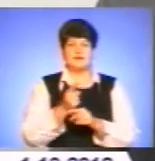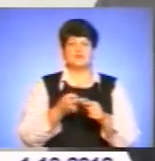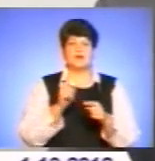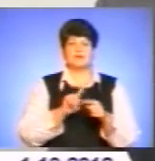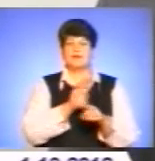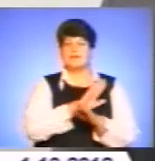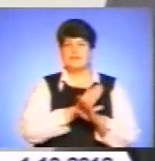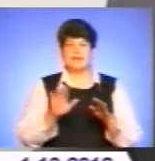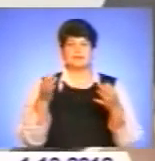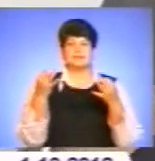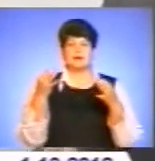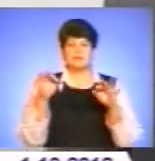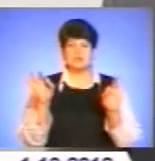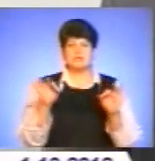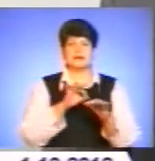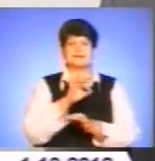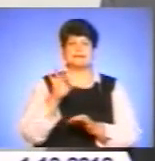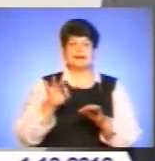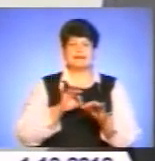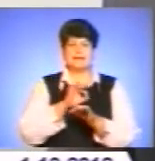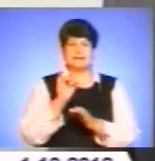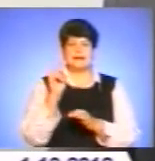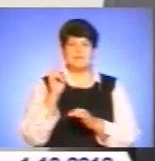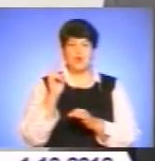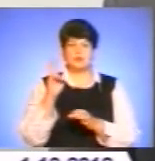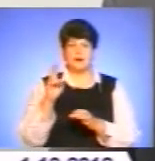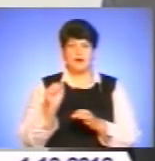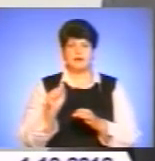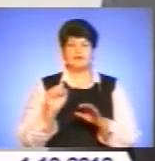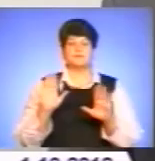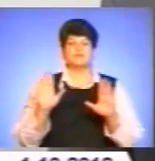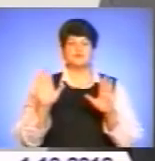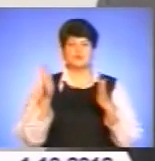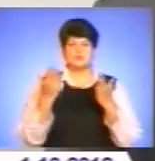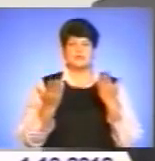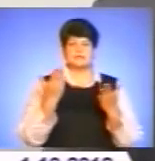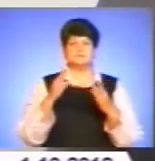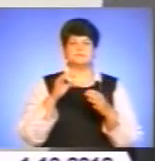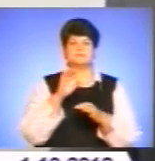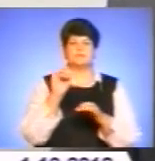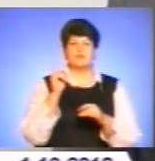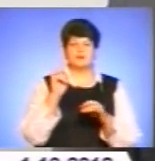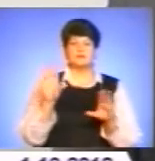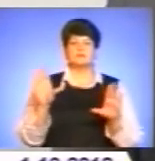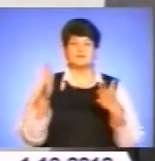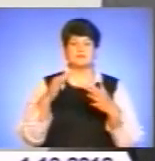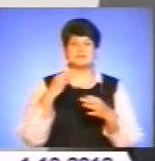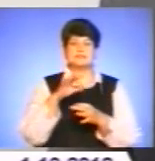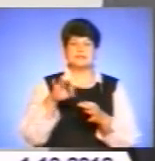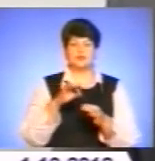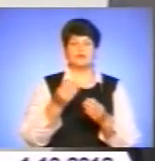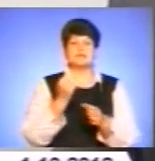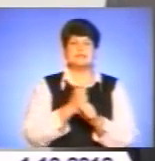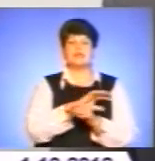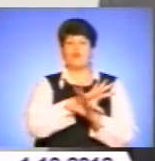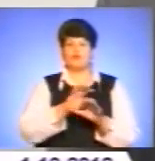допустити осиротення дітка. І випадку, якщо дітей такий став сиротом, то зробити всі можливе,